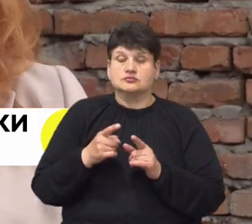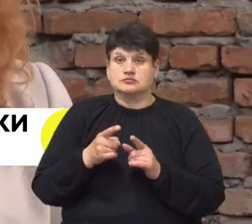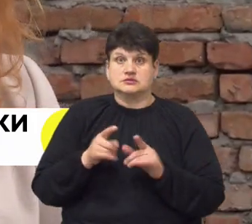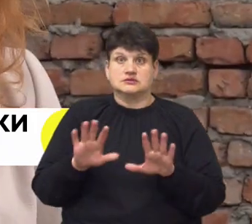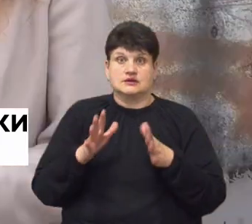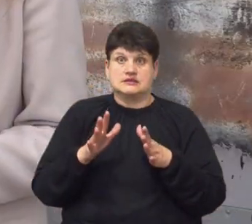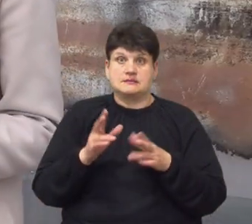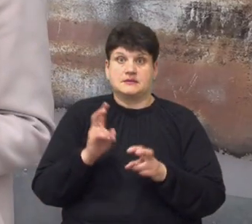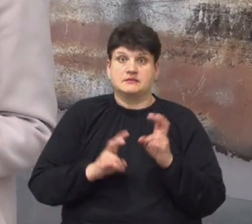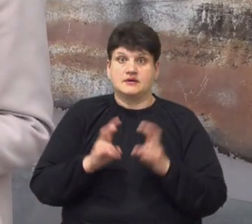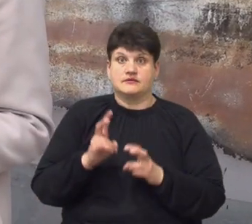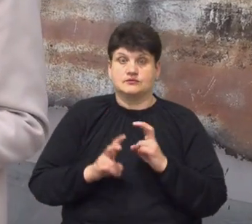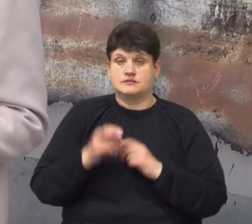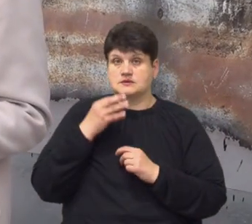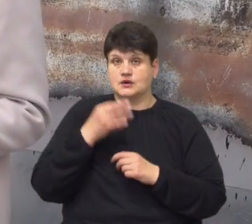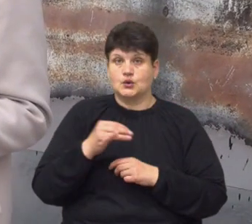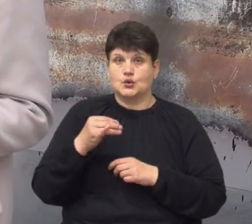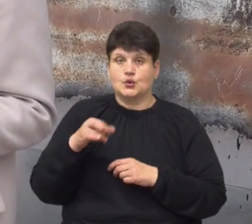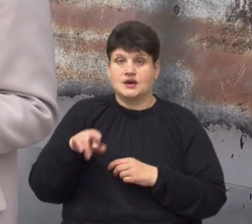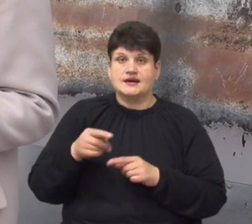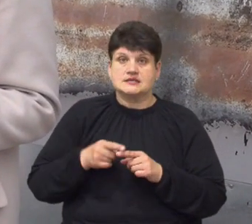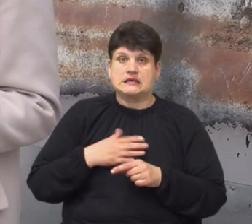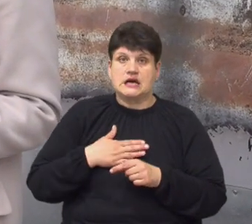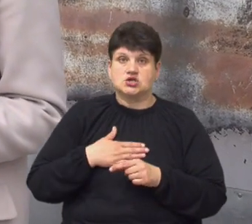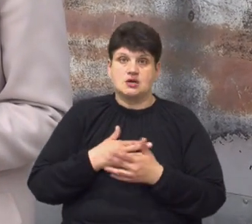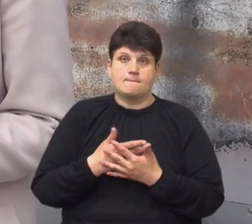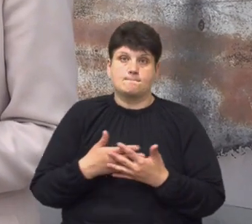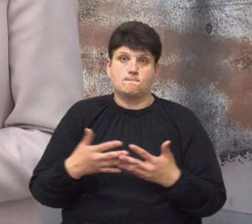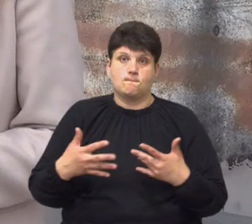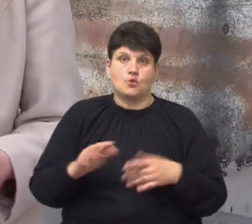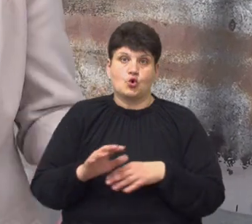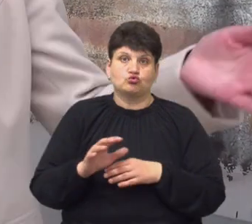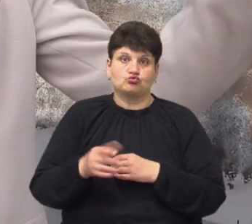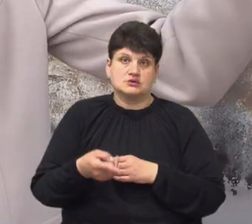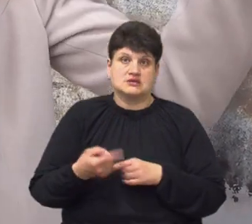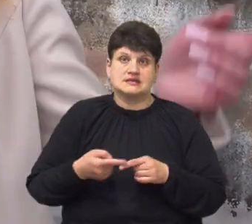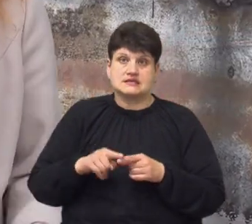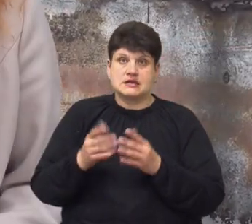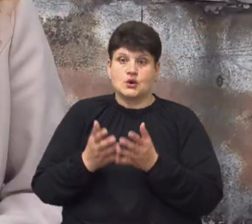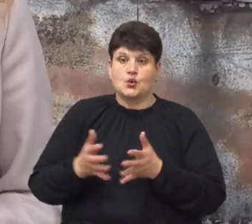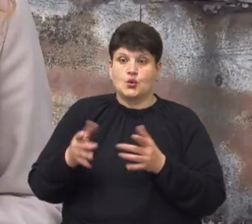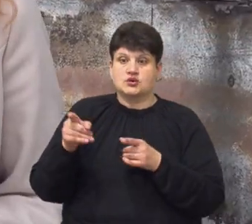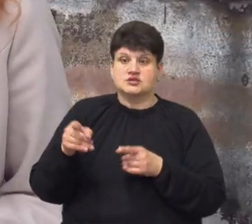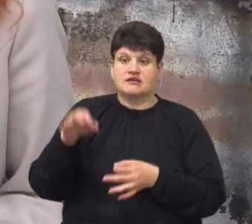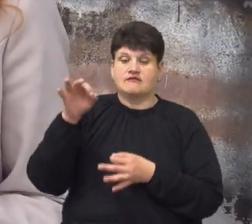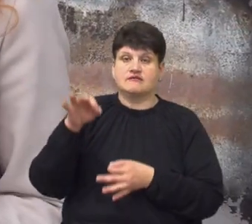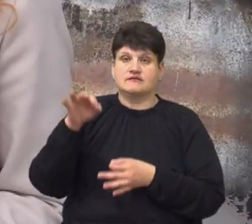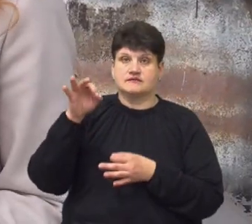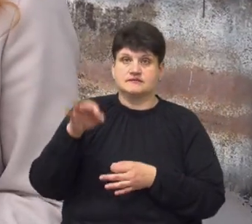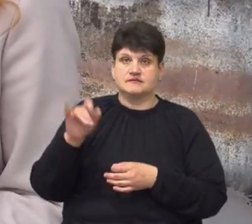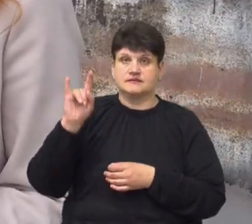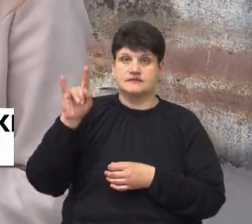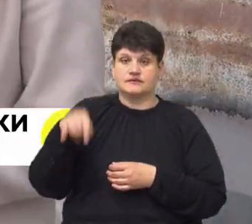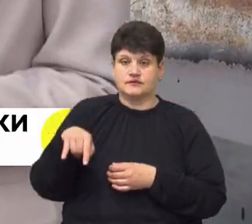Юлії. Це наша продукція. Власне, саме цей горщик усі в нас над віконочком.